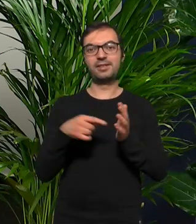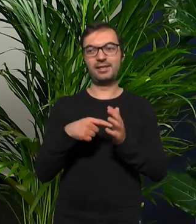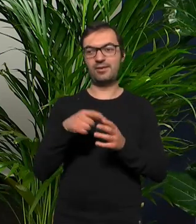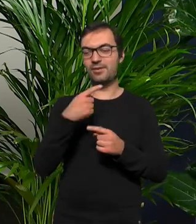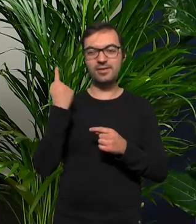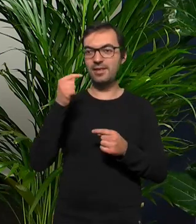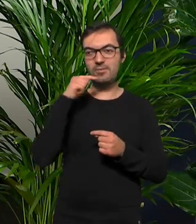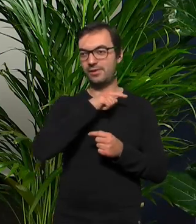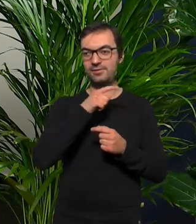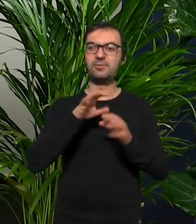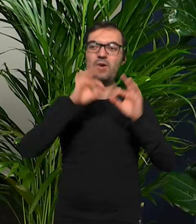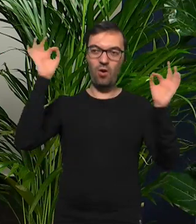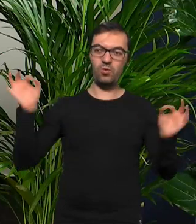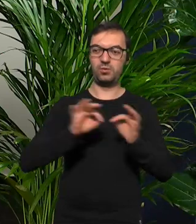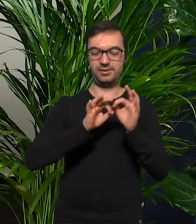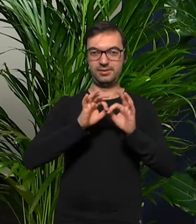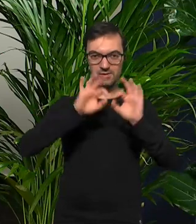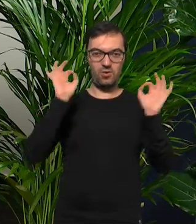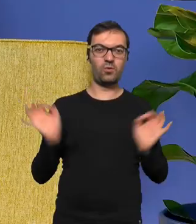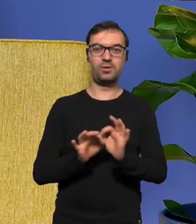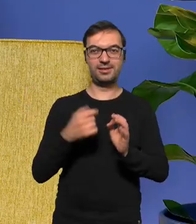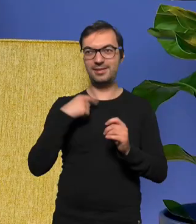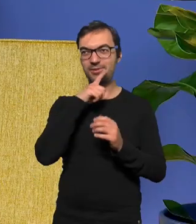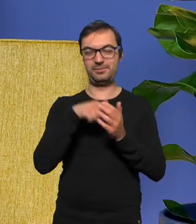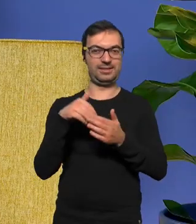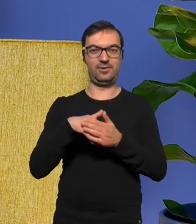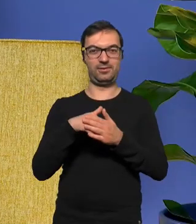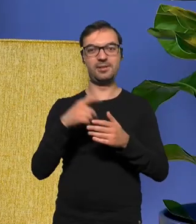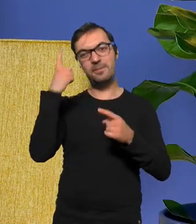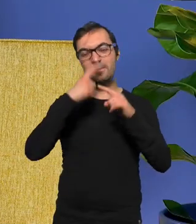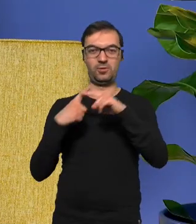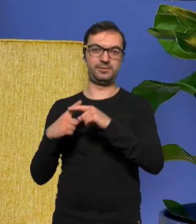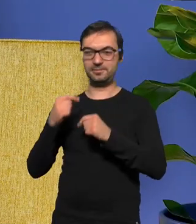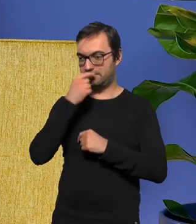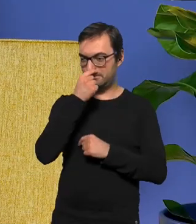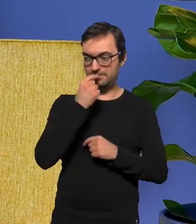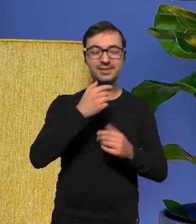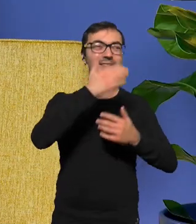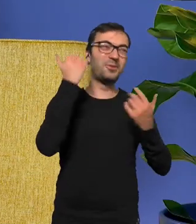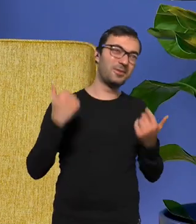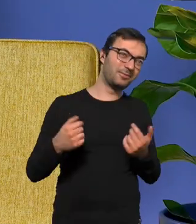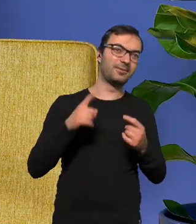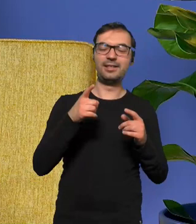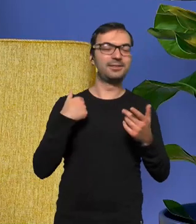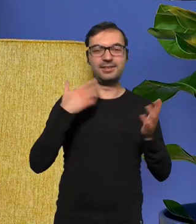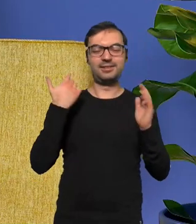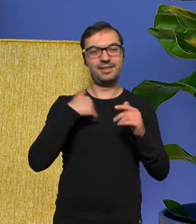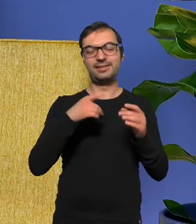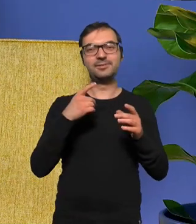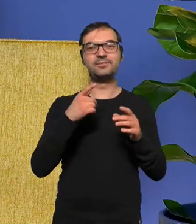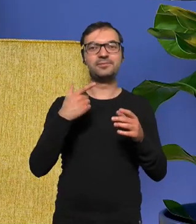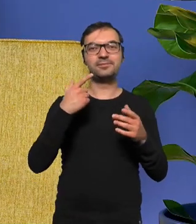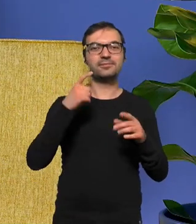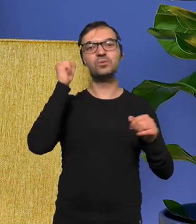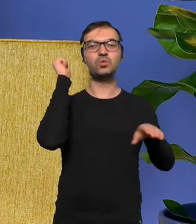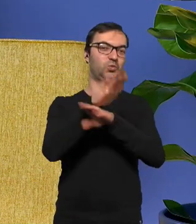nie umiemy tak ogólnie myśląc no nie umiemy ale no nie zakładam, nie kalkuluję o,